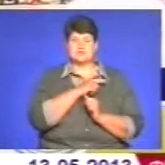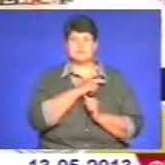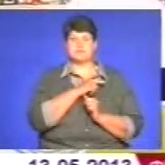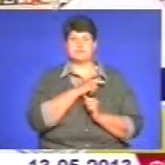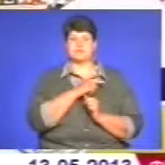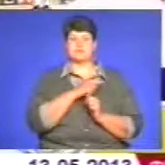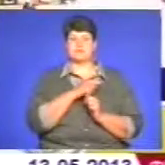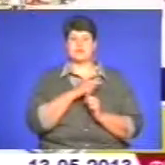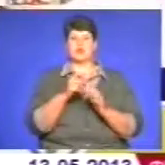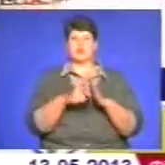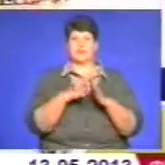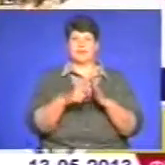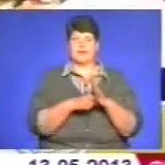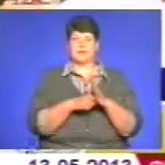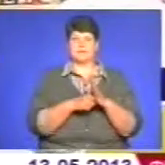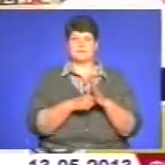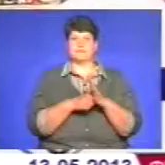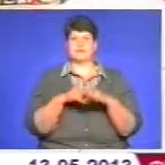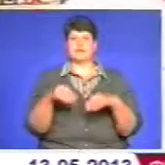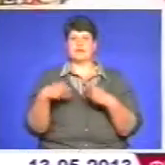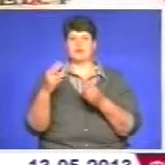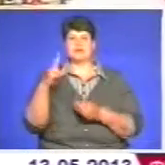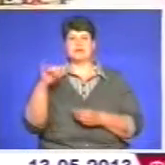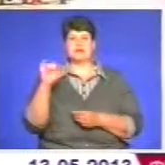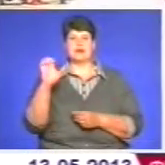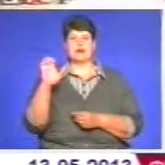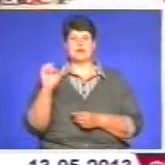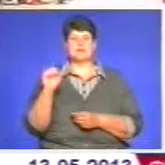потім по черзі, в нас Донецьк, потім я даю на діаспору,